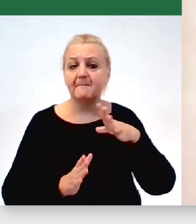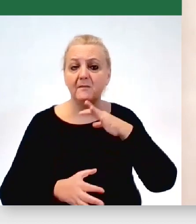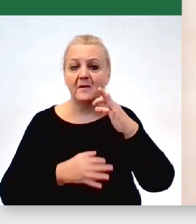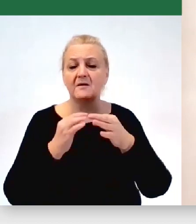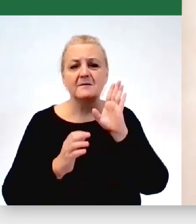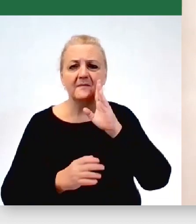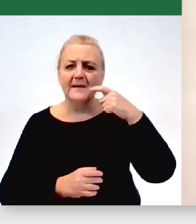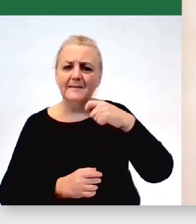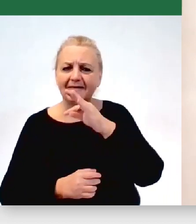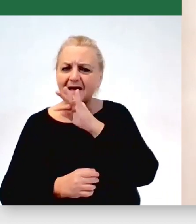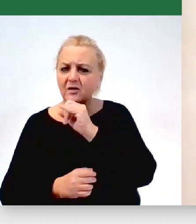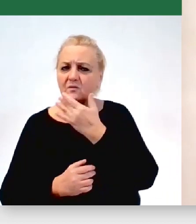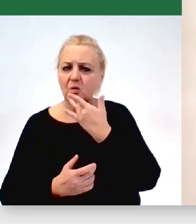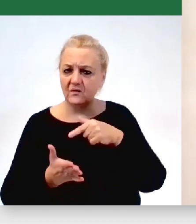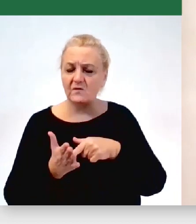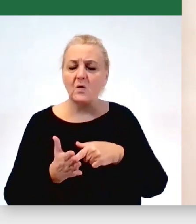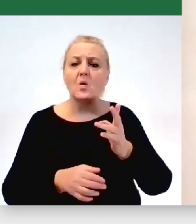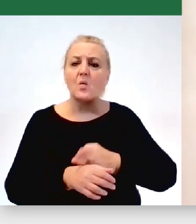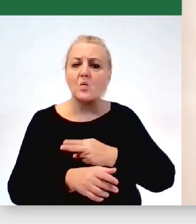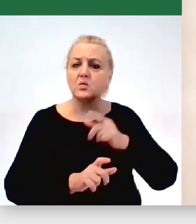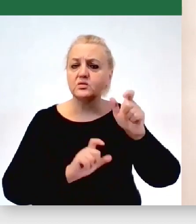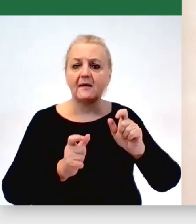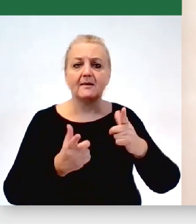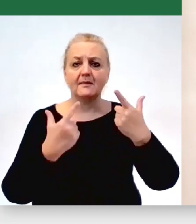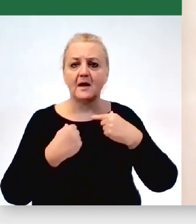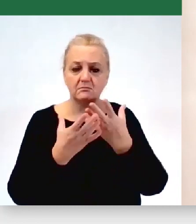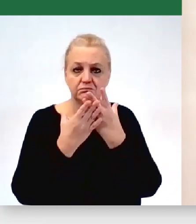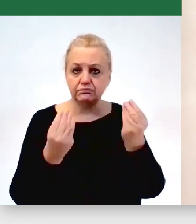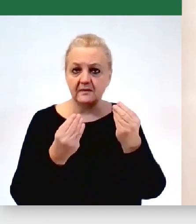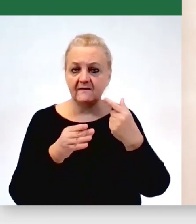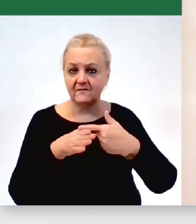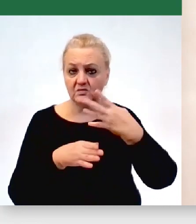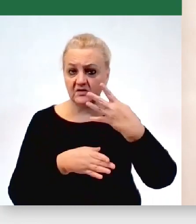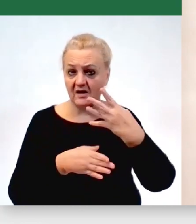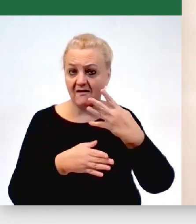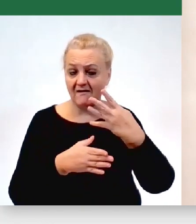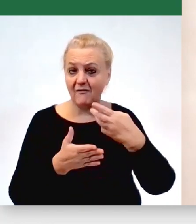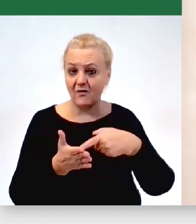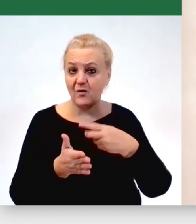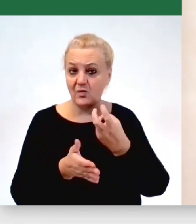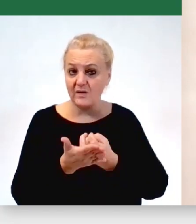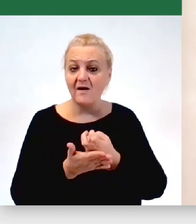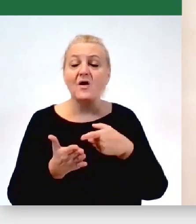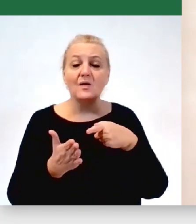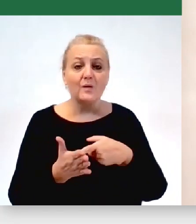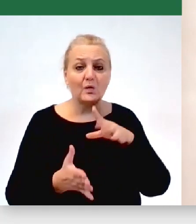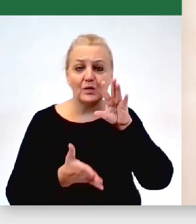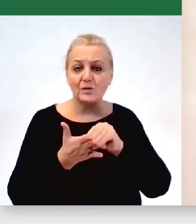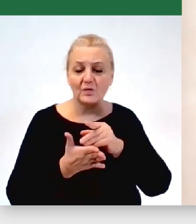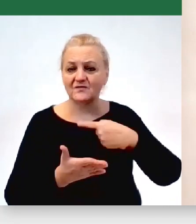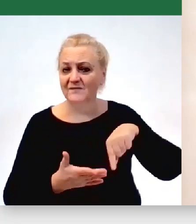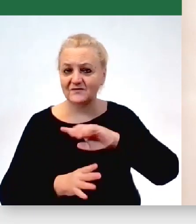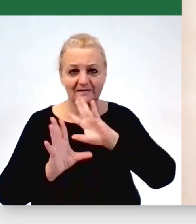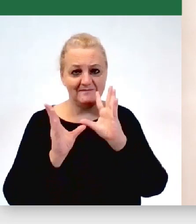prezydent Karnowski, o urzędnikach, którzy nagle zniknęli tego 24. To jest myślę doświadczenie wszystkich naszych miast,